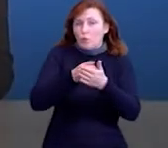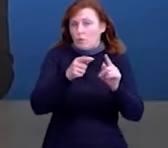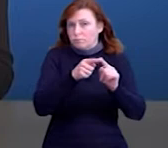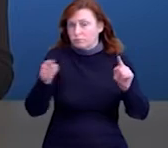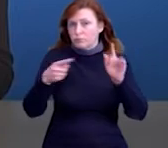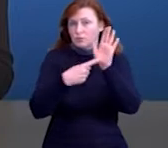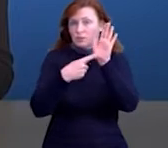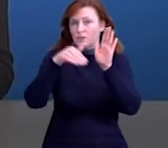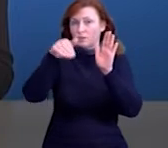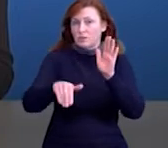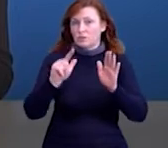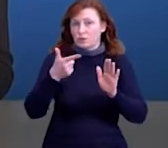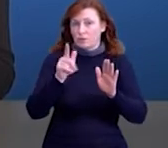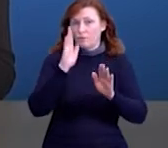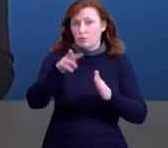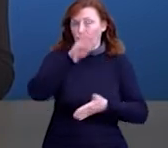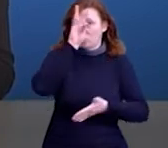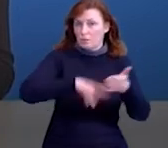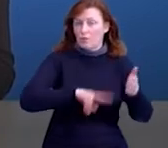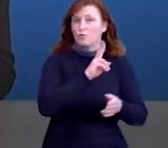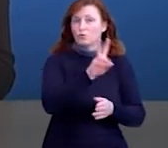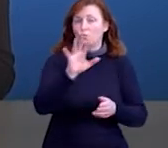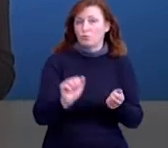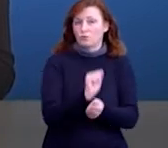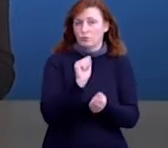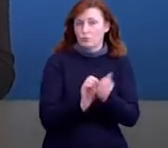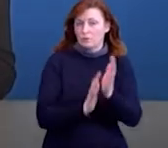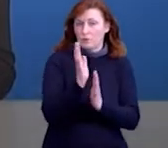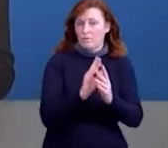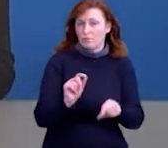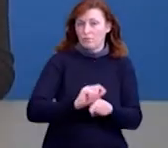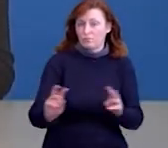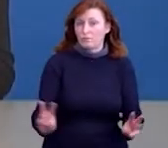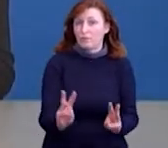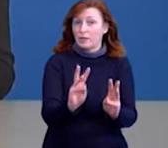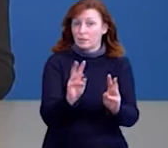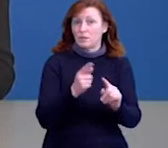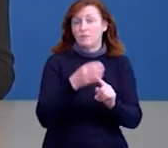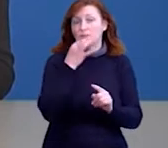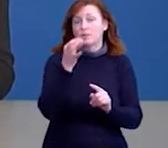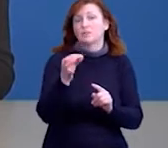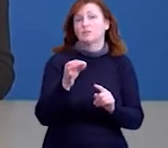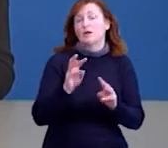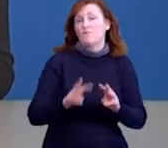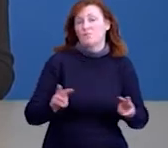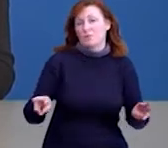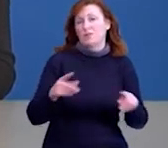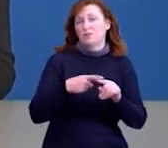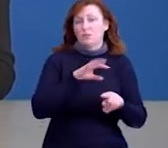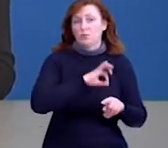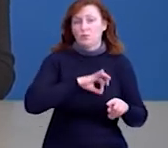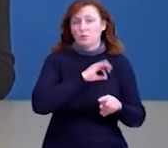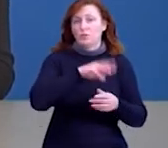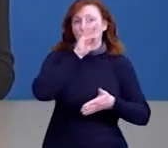зросте штраф за підпал сухої трави. Уряд підтримав новий законопроект. Як сказав Суспільному міністр юстиції Денис Малюська,